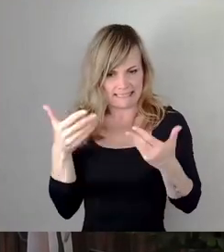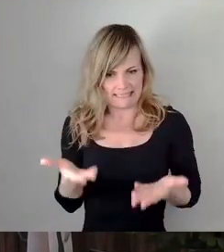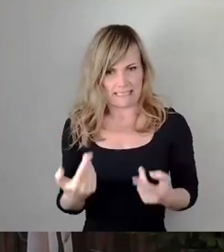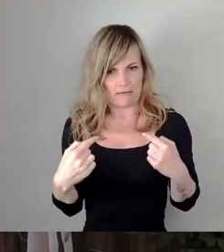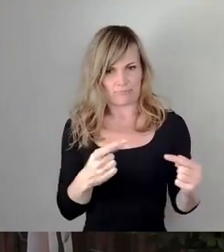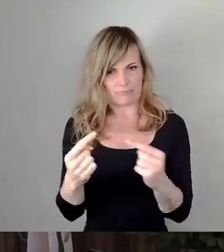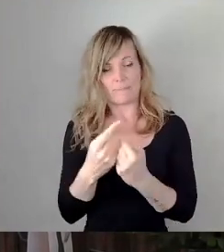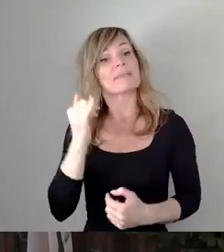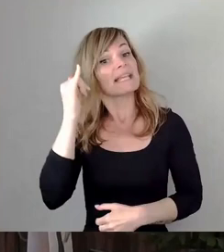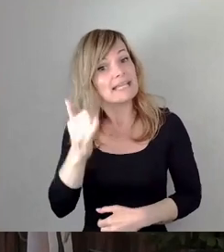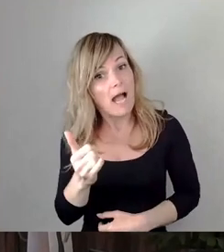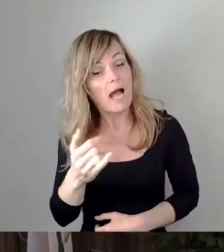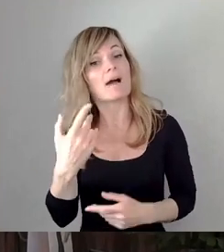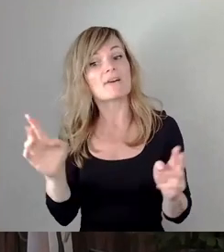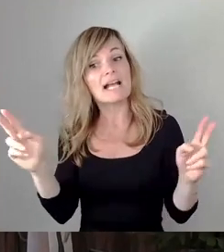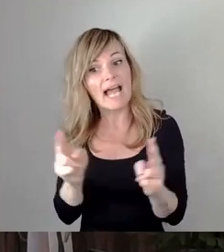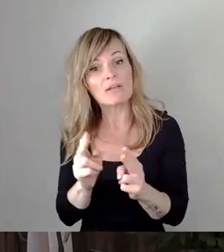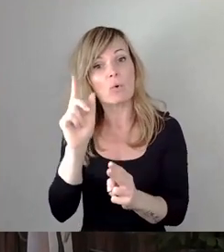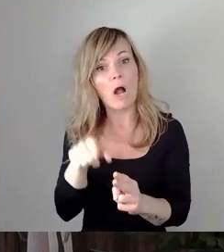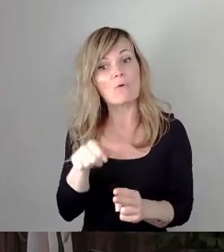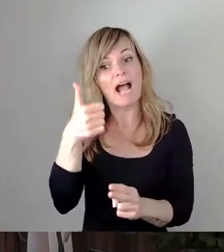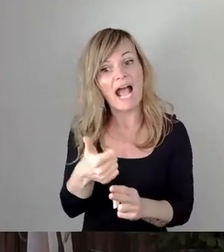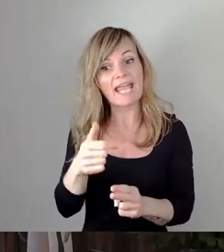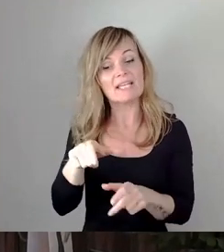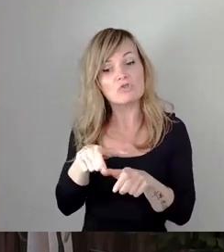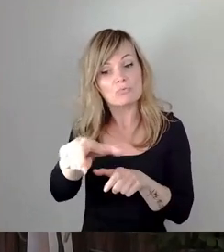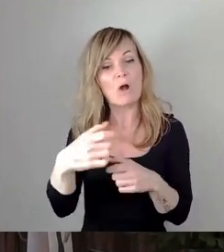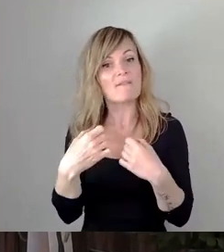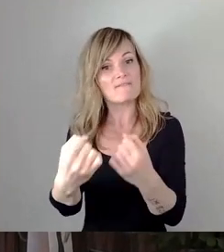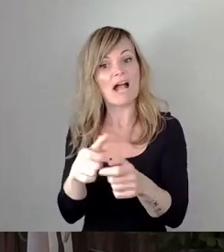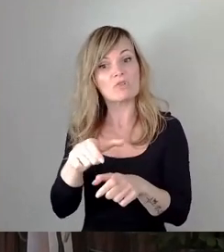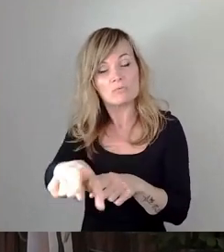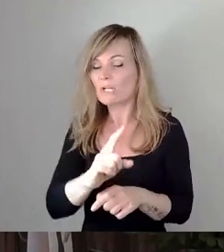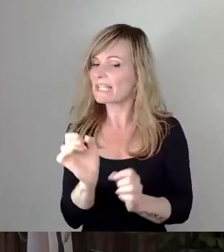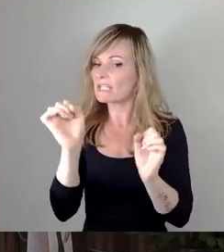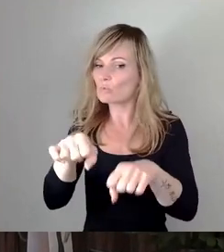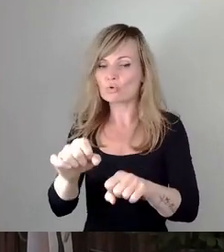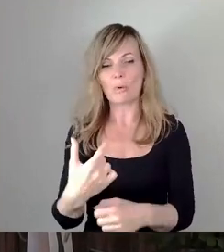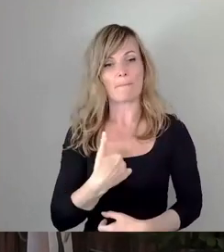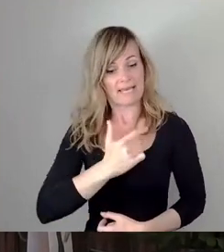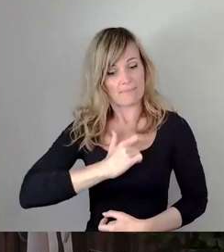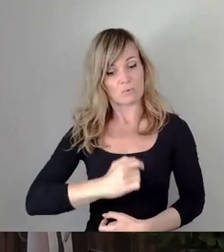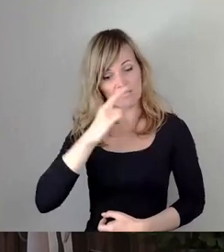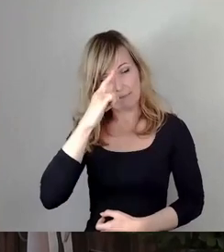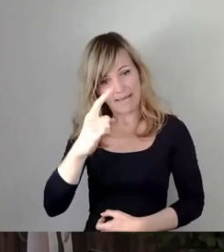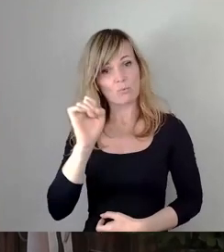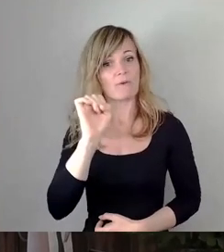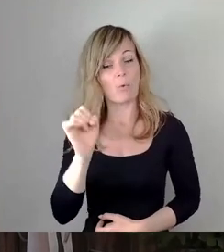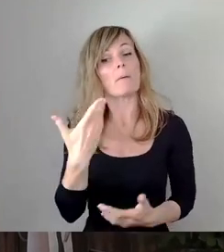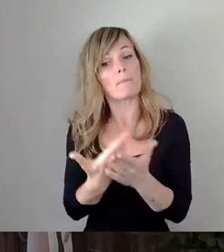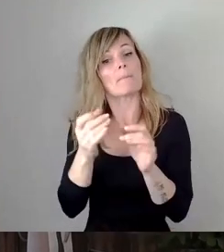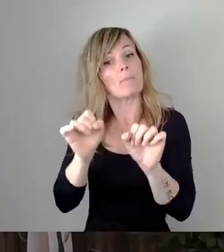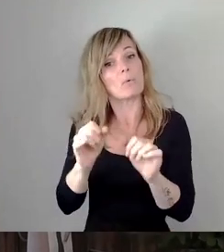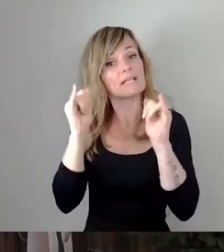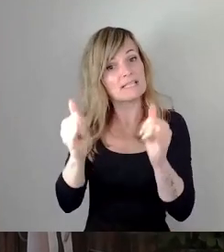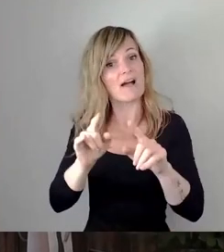Verkleinerung auf eine Fahrspur, habe ich im Ausschuss nicht zugestellt. Meine persönliche Meinung ist, dass das durchaus möglich wäre, fachlich,